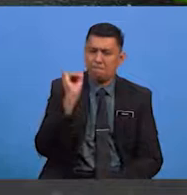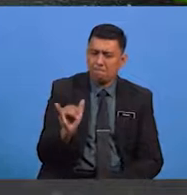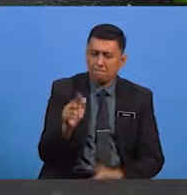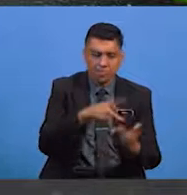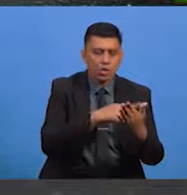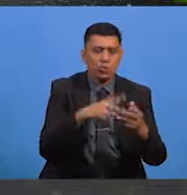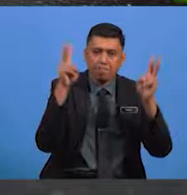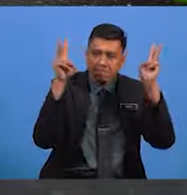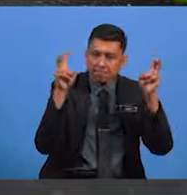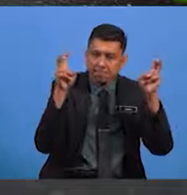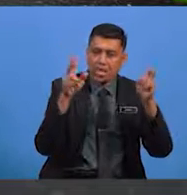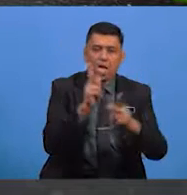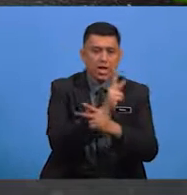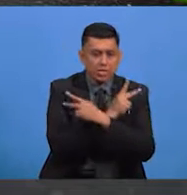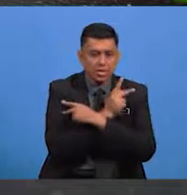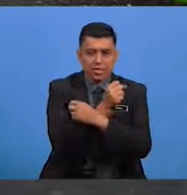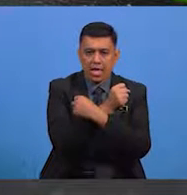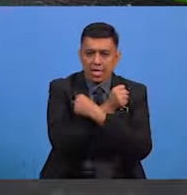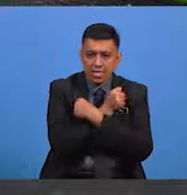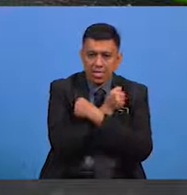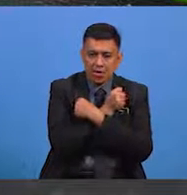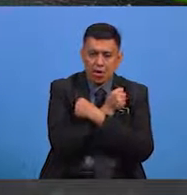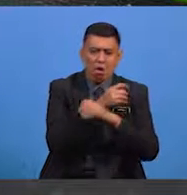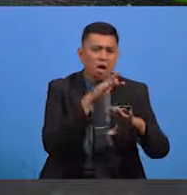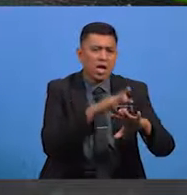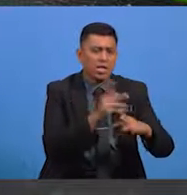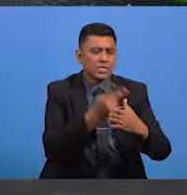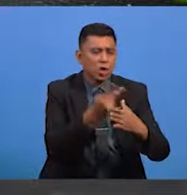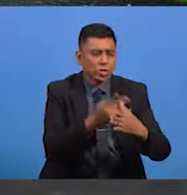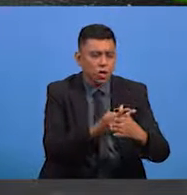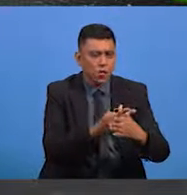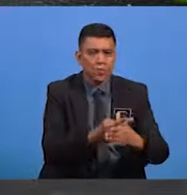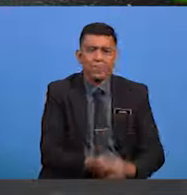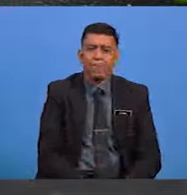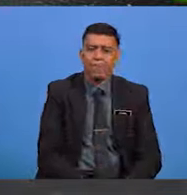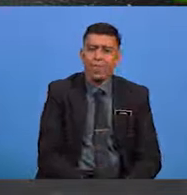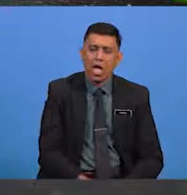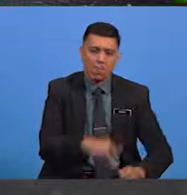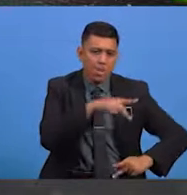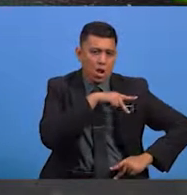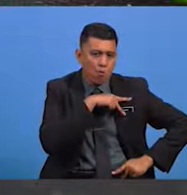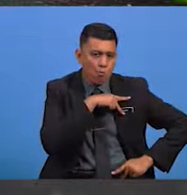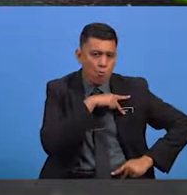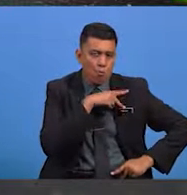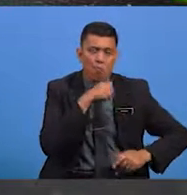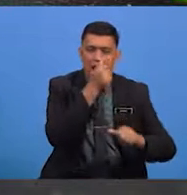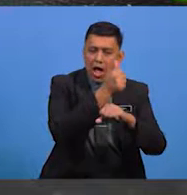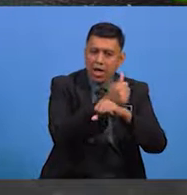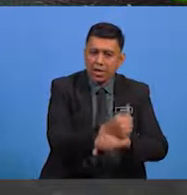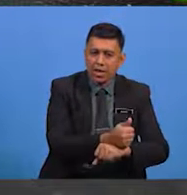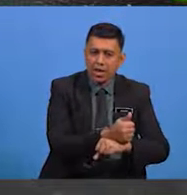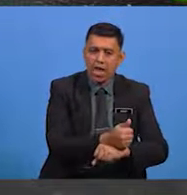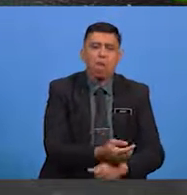bertemakan kasih sayang, usik-bengusik, kepahlawanan, adat resam,